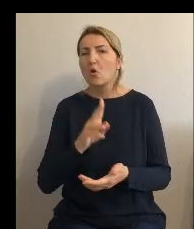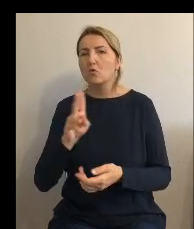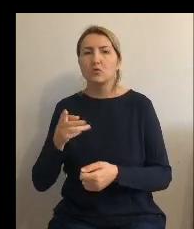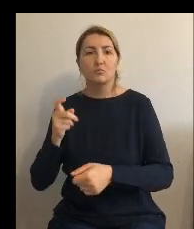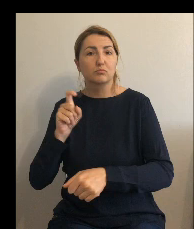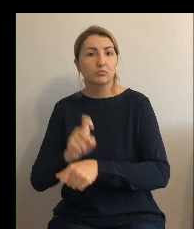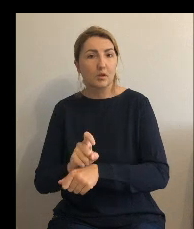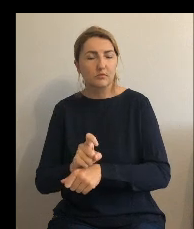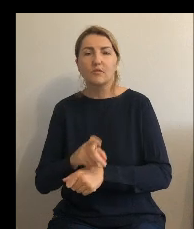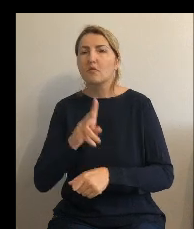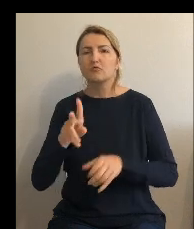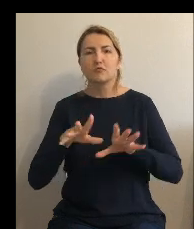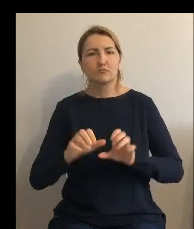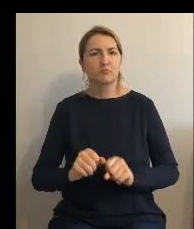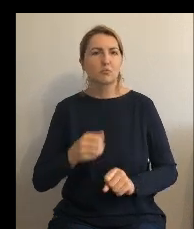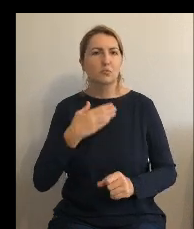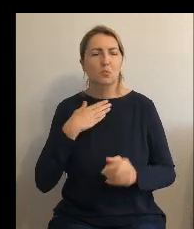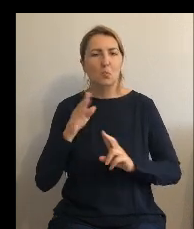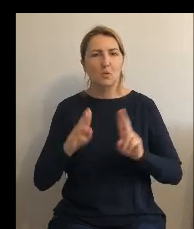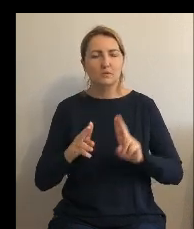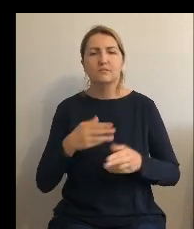Kto się wstrzymał od głosu? Dziękuję.